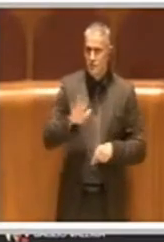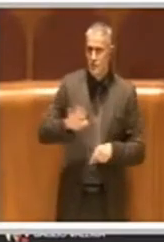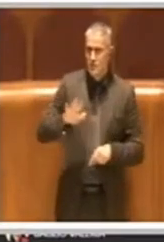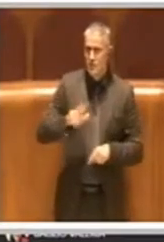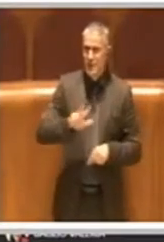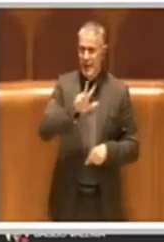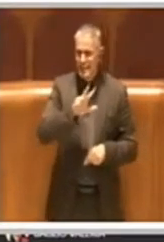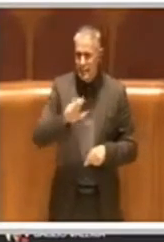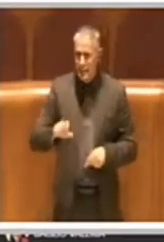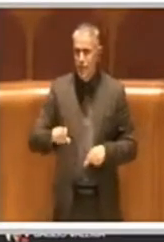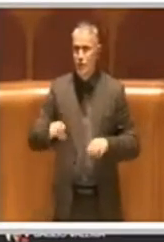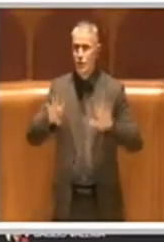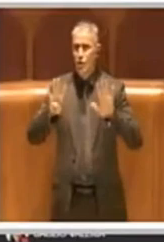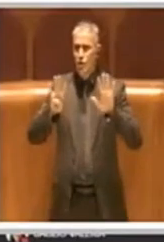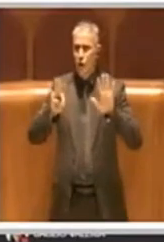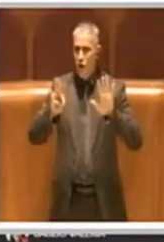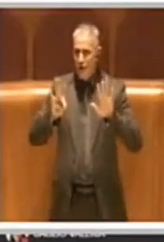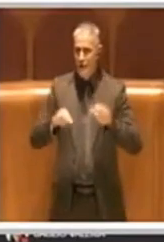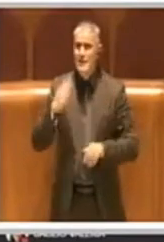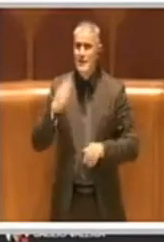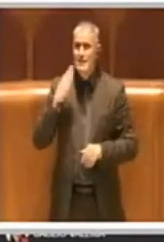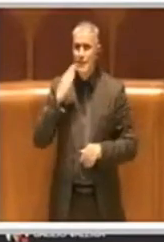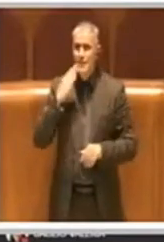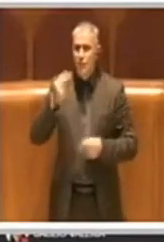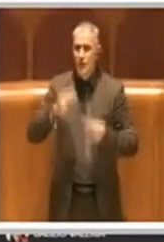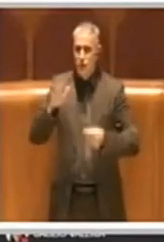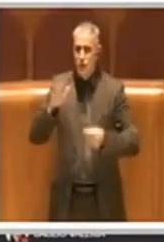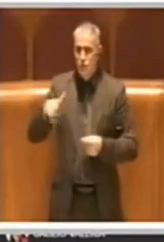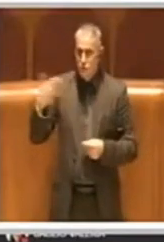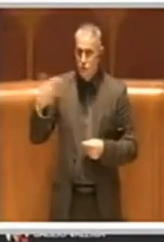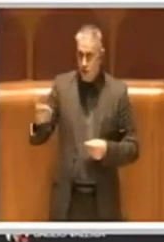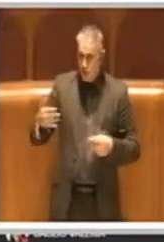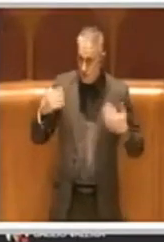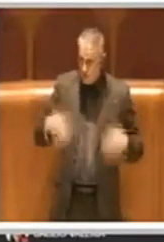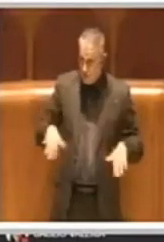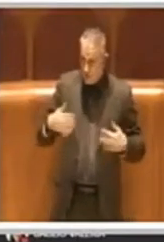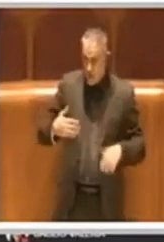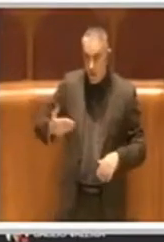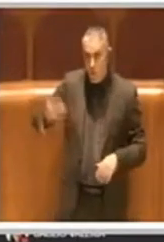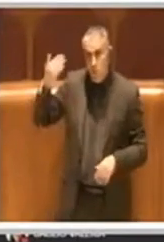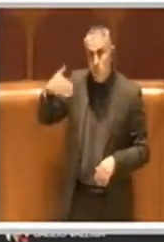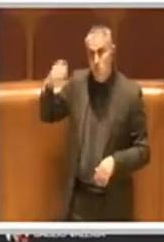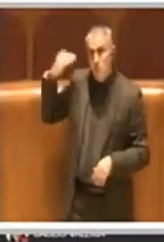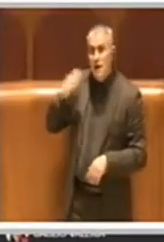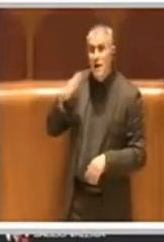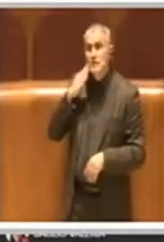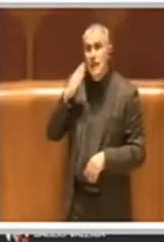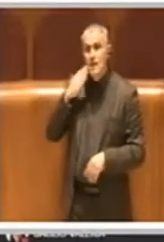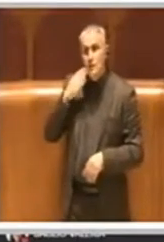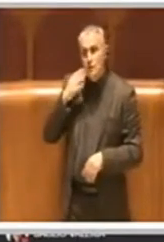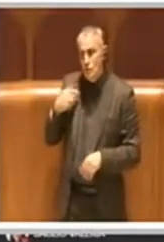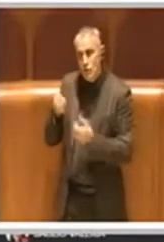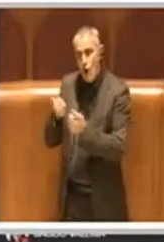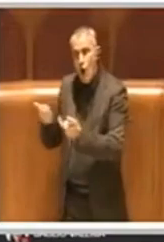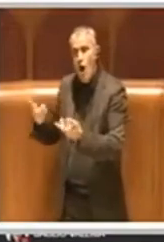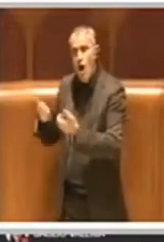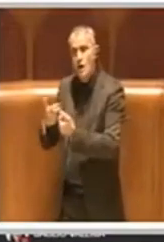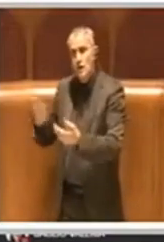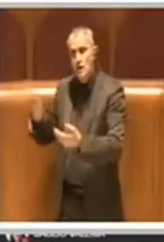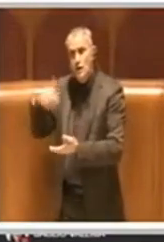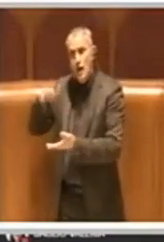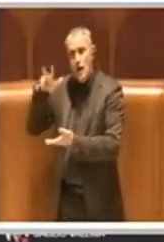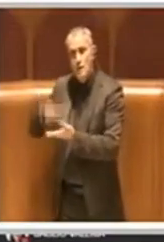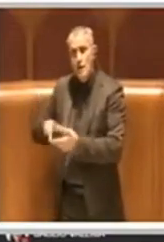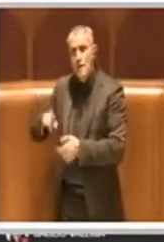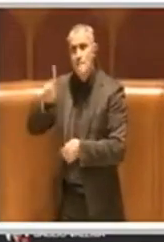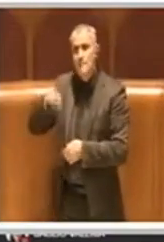390 debiti fuori bilancio che è un numero superiore a tutti i debiti fuori bilancio sono andati a contarli che sono stati approvati dal